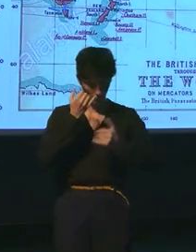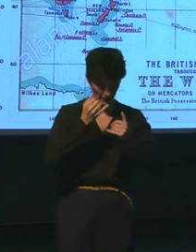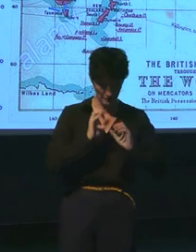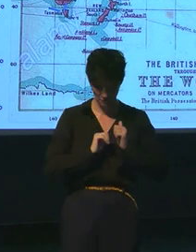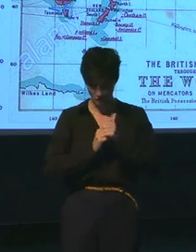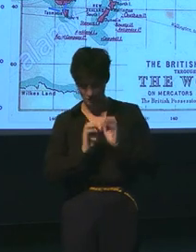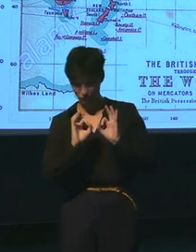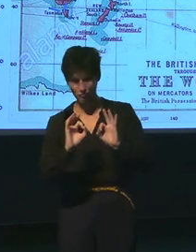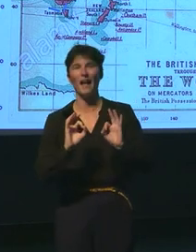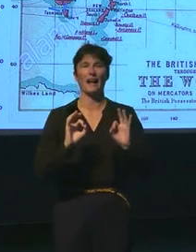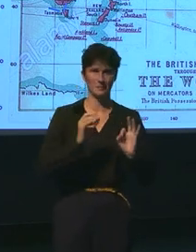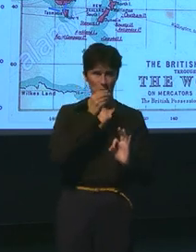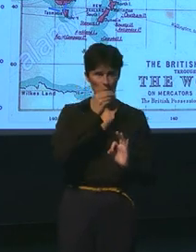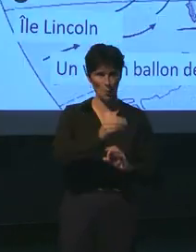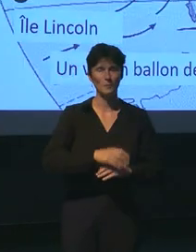Et donc,